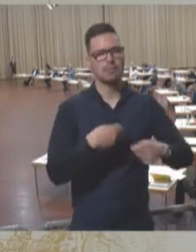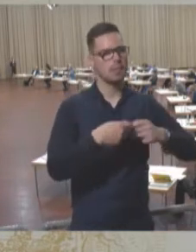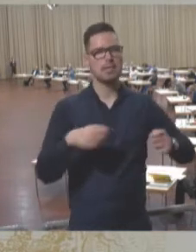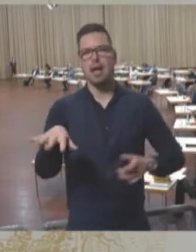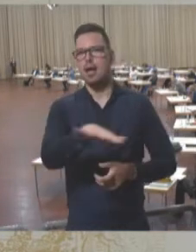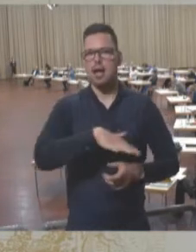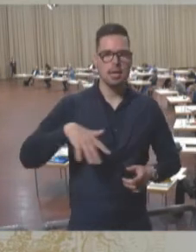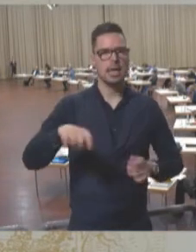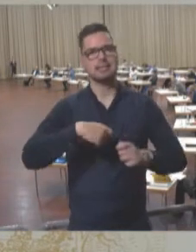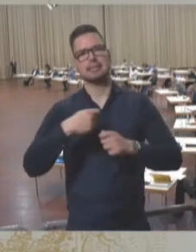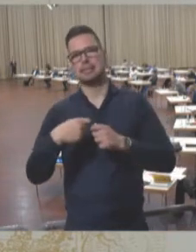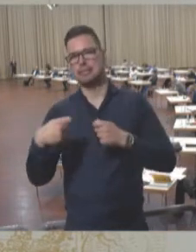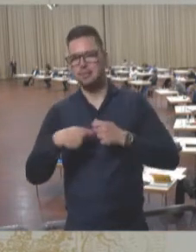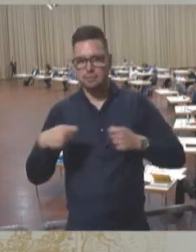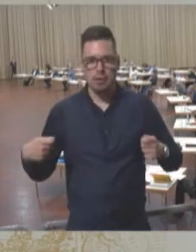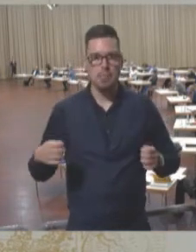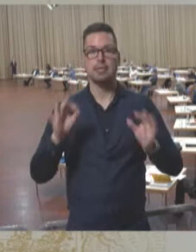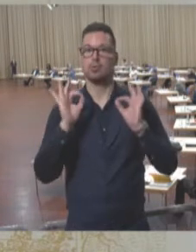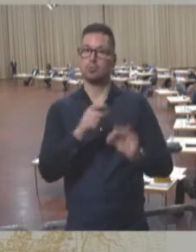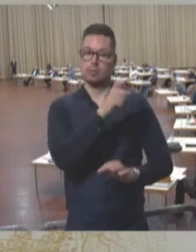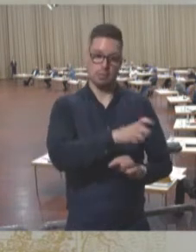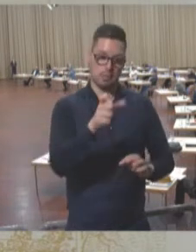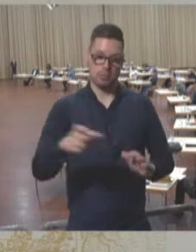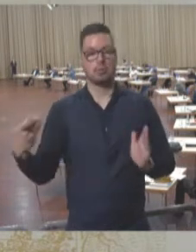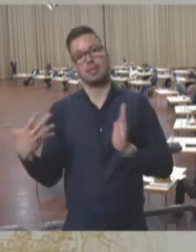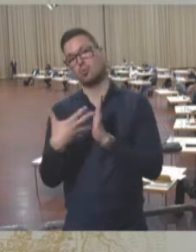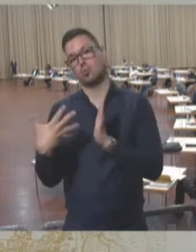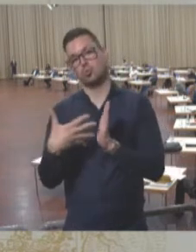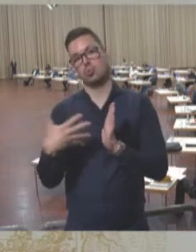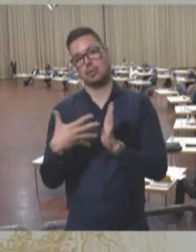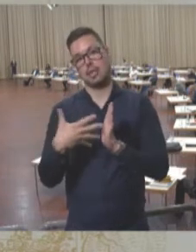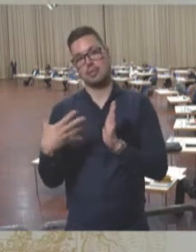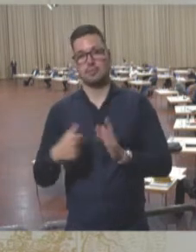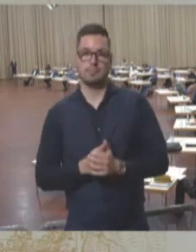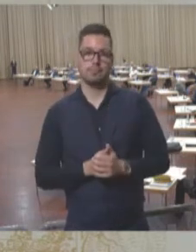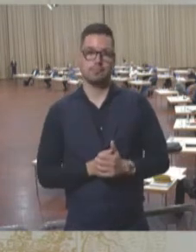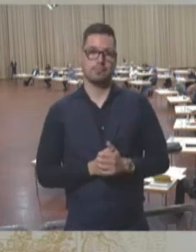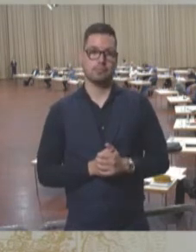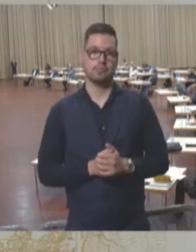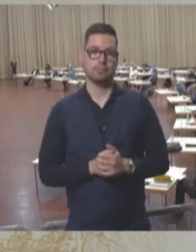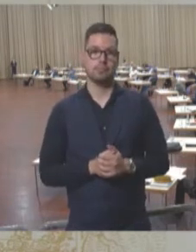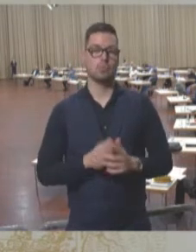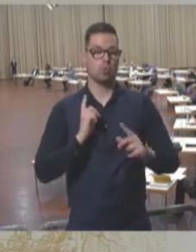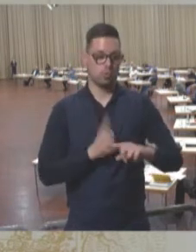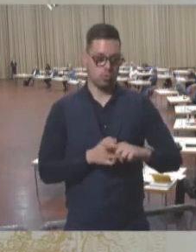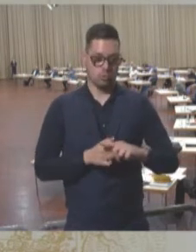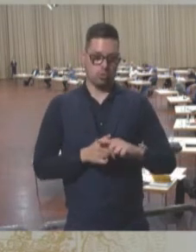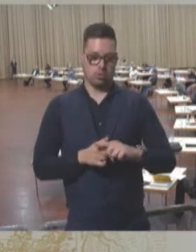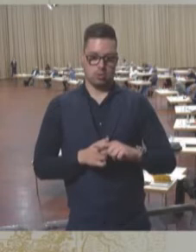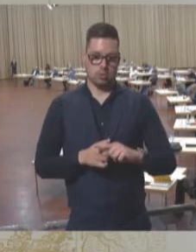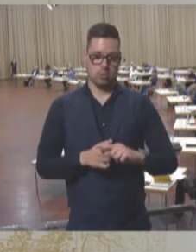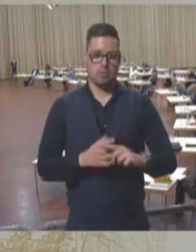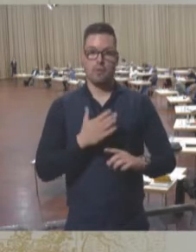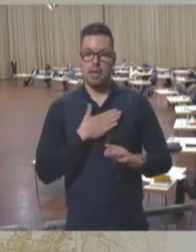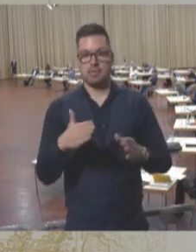Kreis- und Landesverbänden ein gutes Personalportfolio ihren Wählerinnen bieten können. Und ich kann für meine